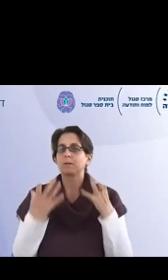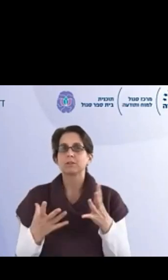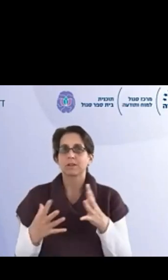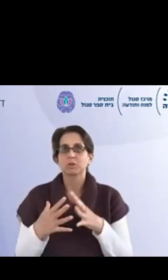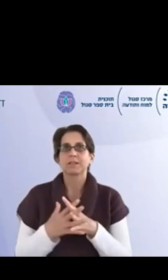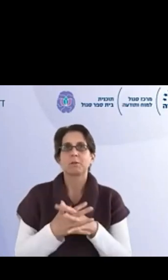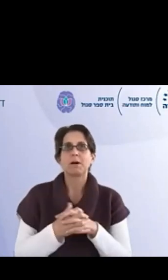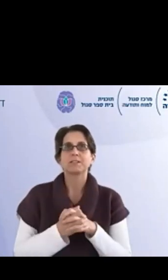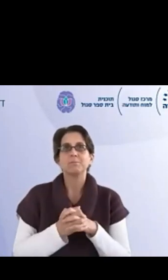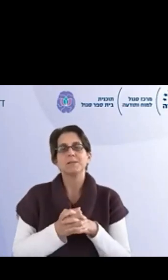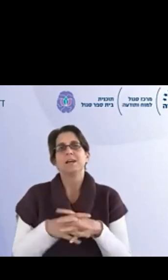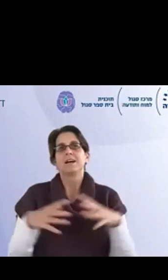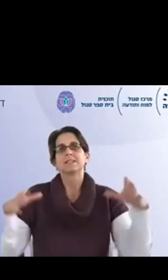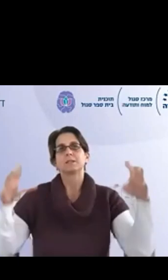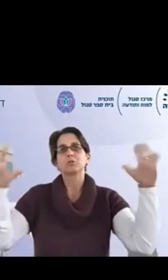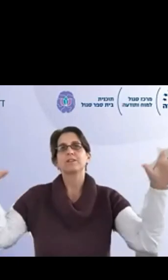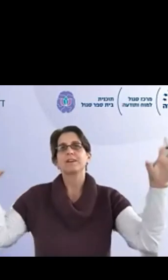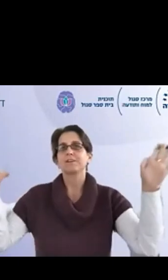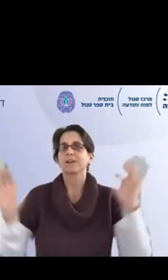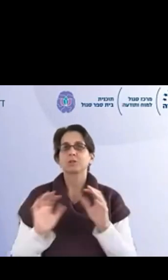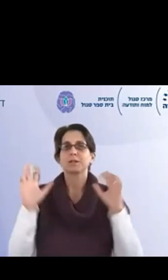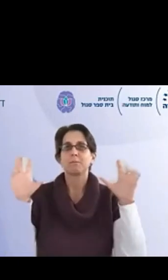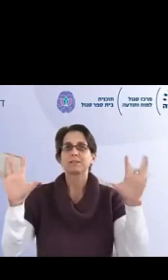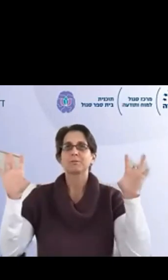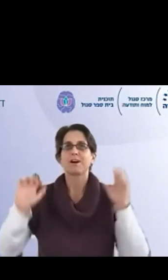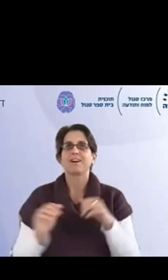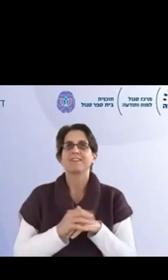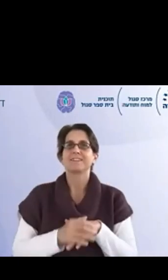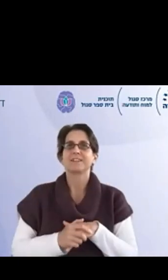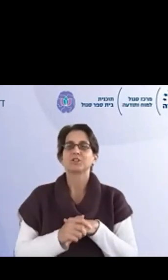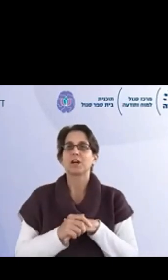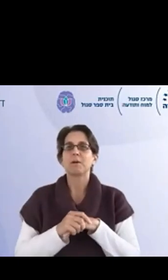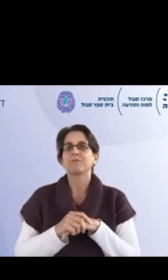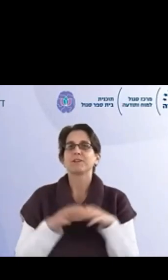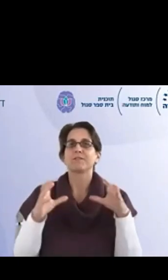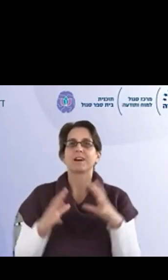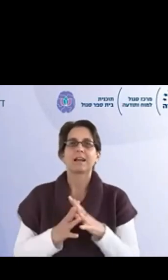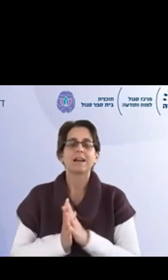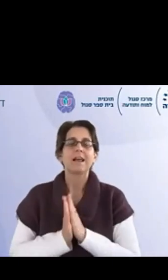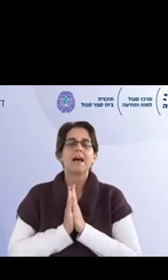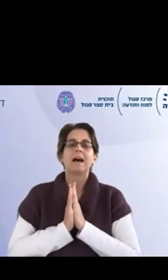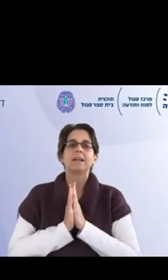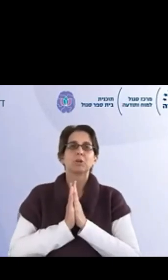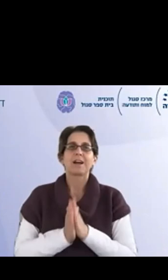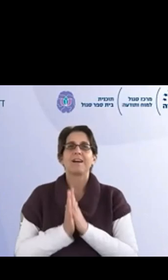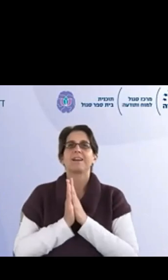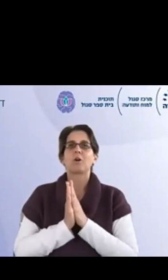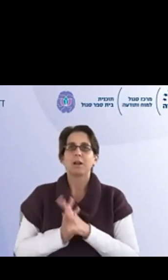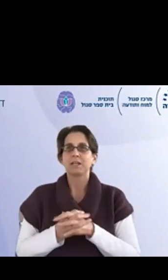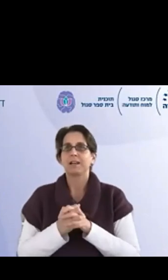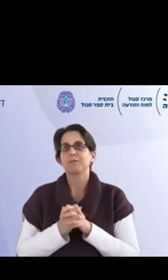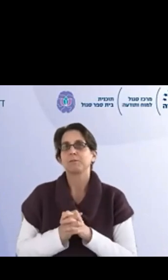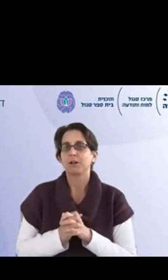התגמד לעומת הדברים שאתם אמרתם אז אני פשוט ניתן לדברים שאתם אמרתם ככה להישאר באוויר ולחלחל אני מודה